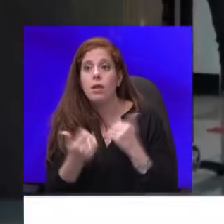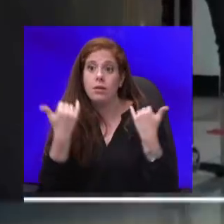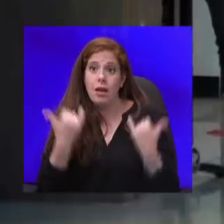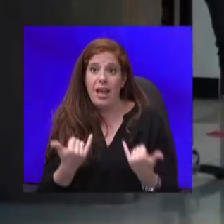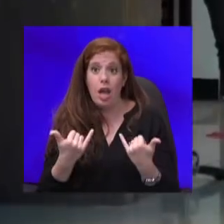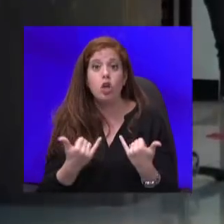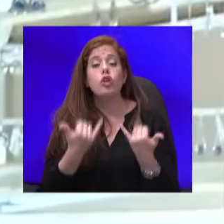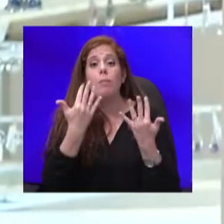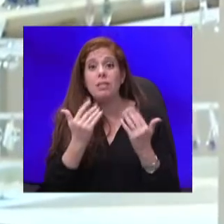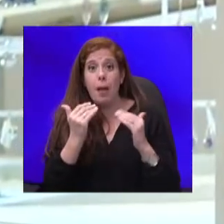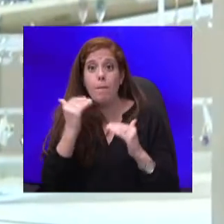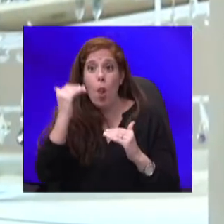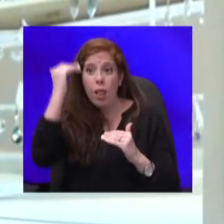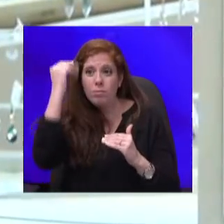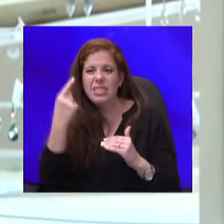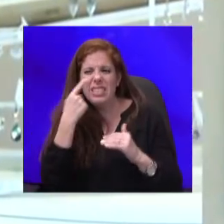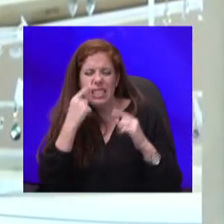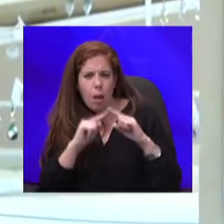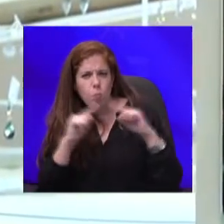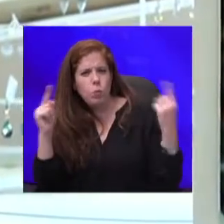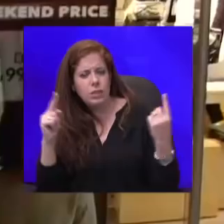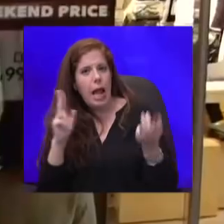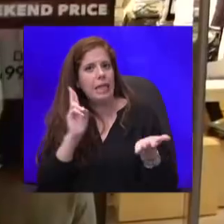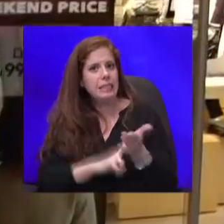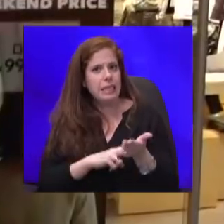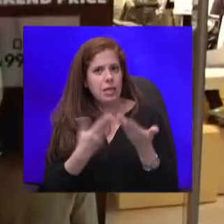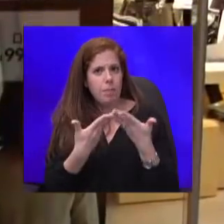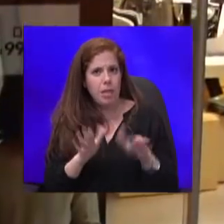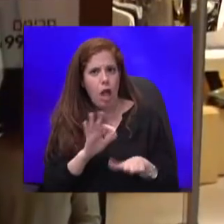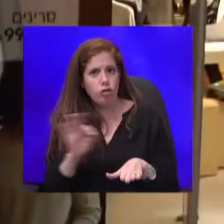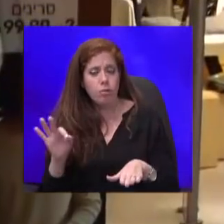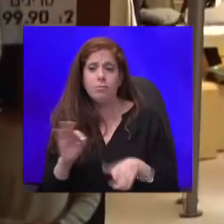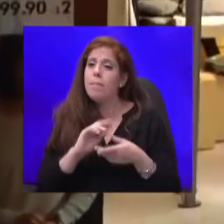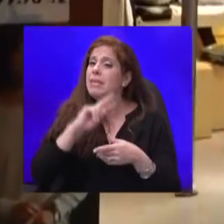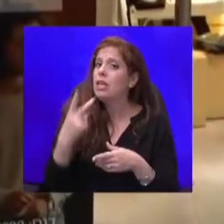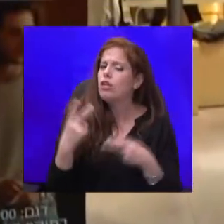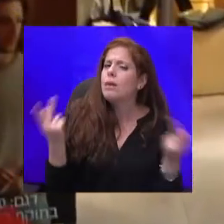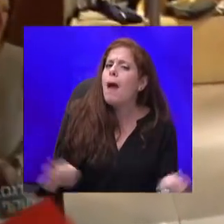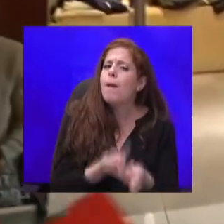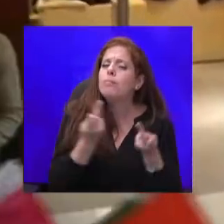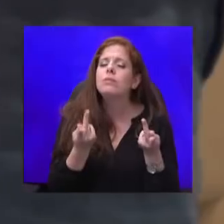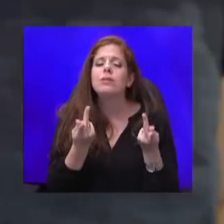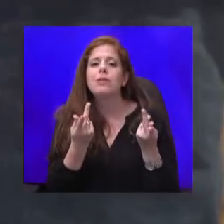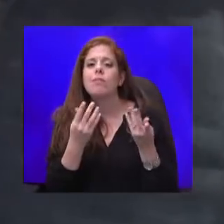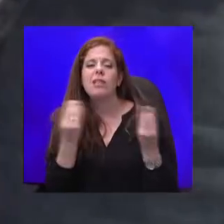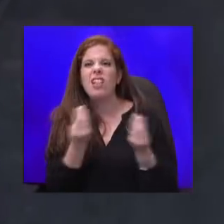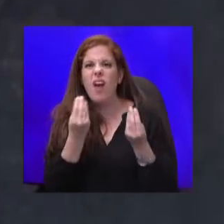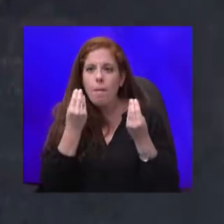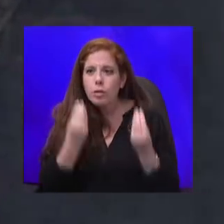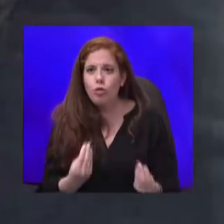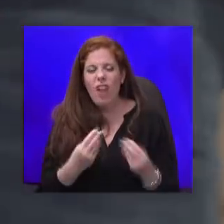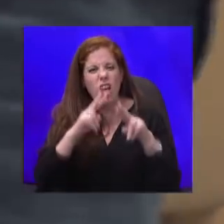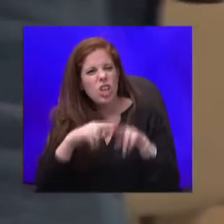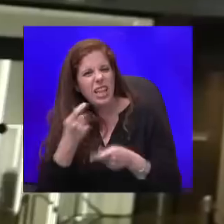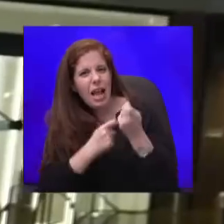להצדיק את פתיחתם. מצד שני, בחיפוש אחר נוסחת הקסם שמשאירה את הכלכלה כמה שיותר פתוחה ואת התחלואה כמה